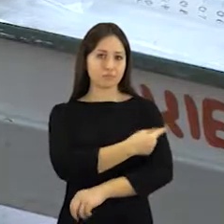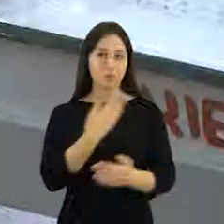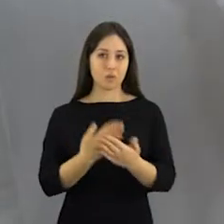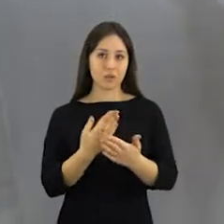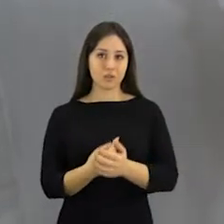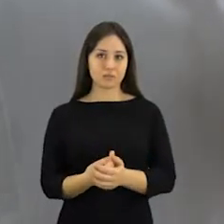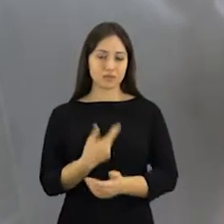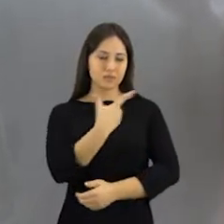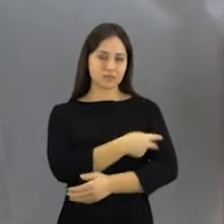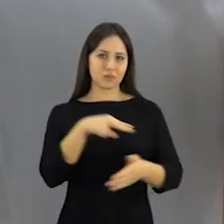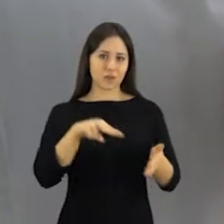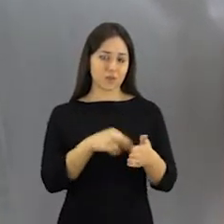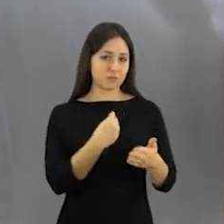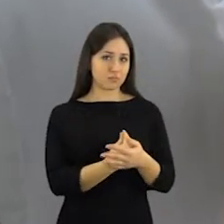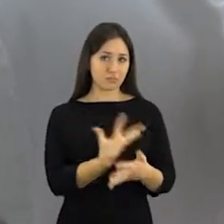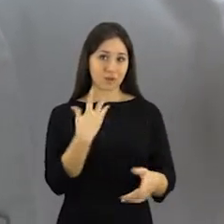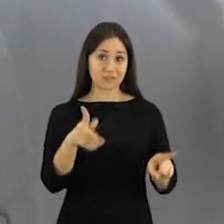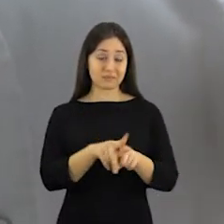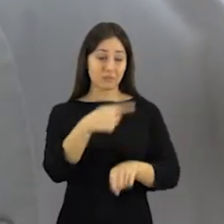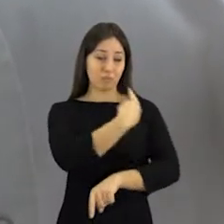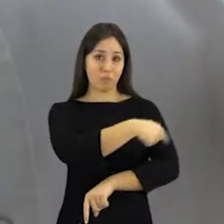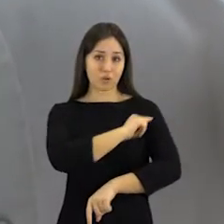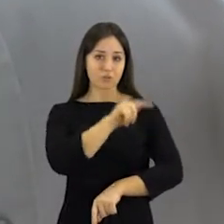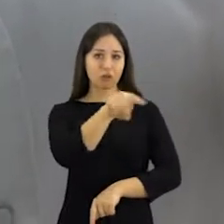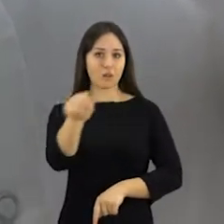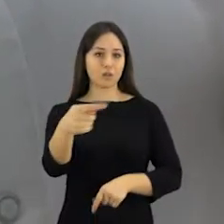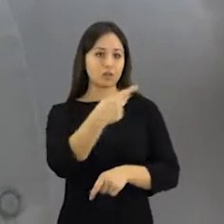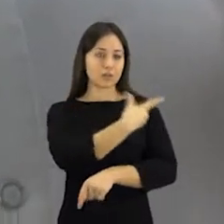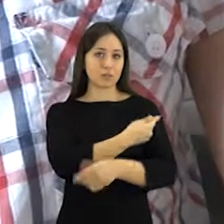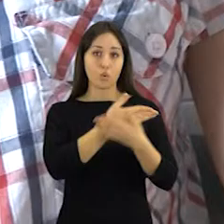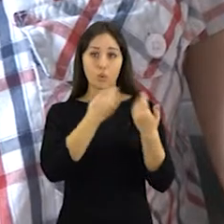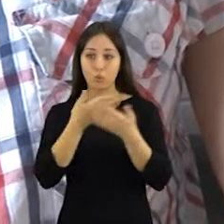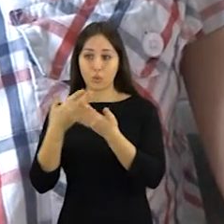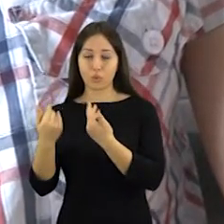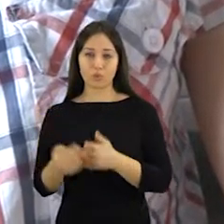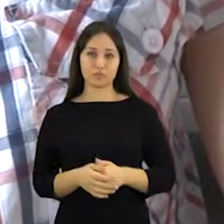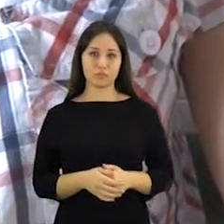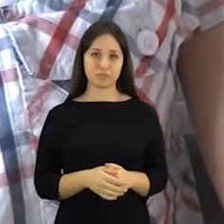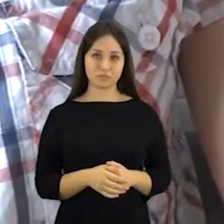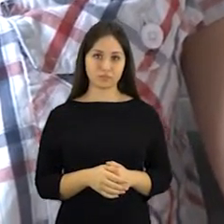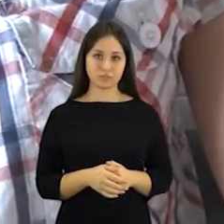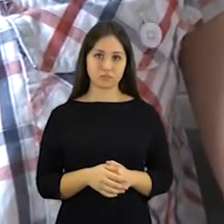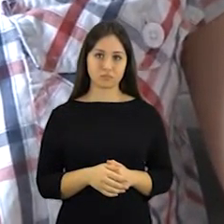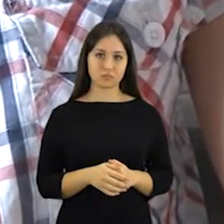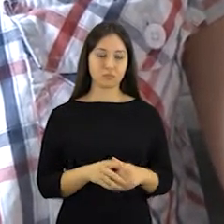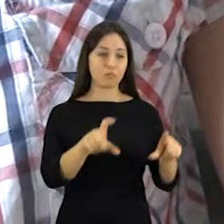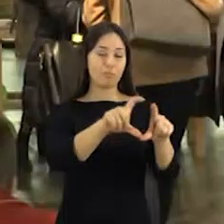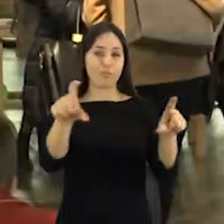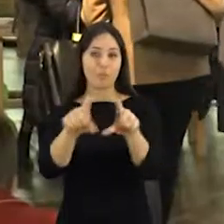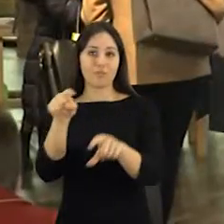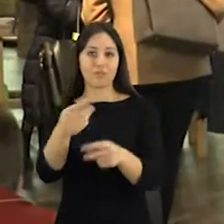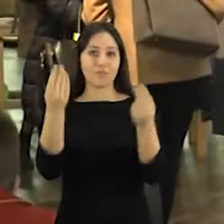kainuojantis meninko kokos skiepas sunkiai pareinamas net tik dėl kainos. Tokių skiepų neturi nie viena gydimo įstaiga.